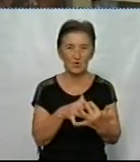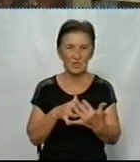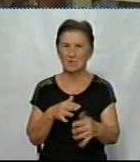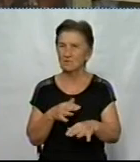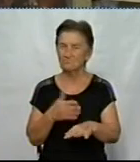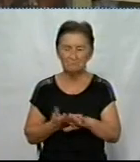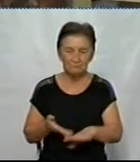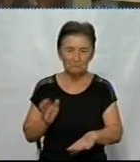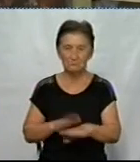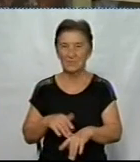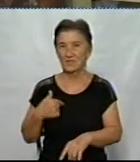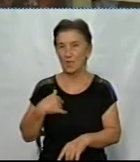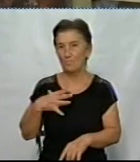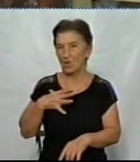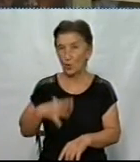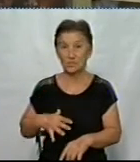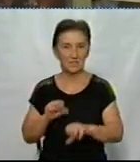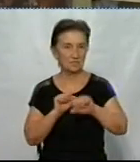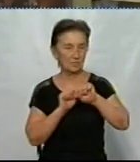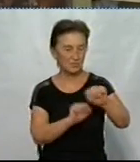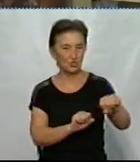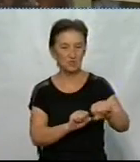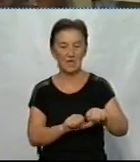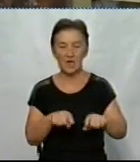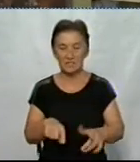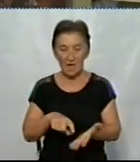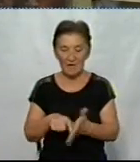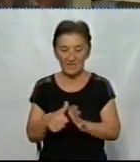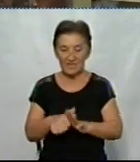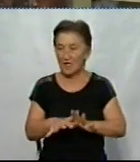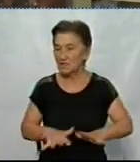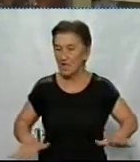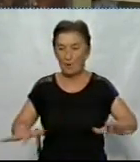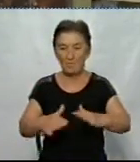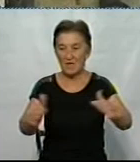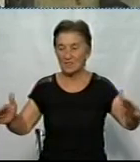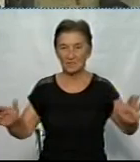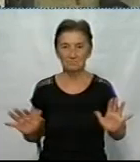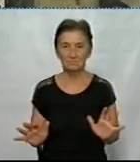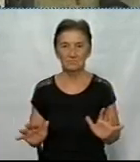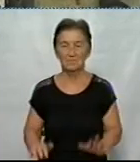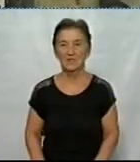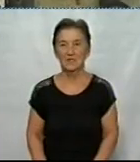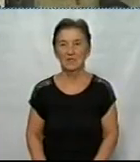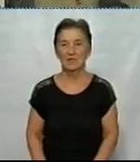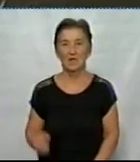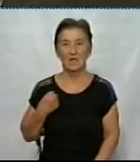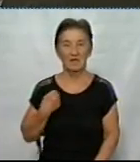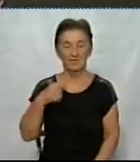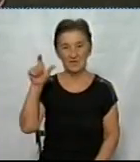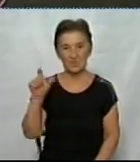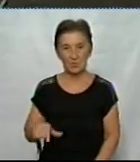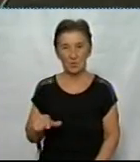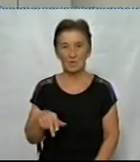оборонятися на цих квадратних метрах, на яким ми постійно знаходилися. Військовий третього полку з